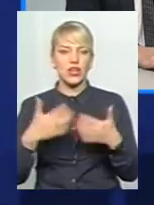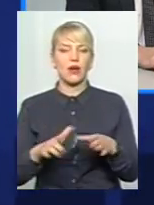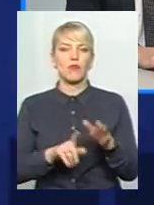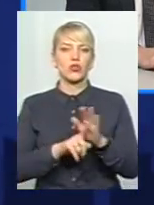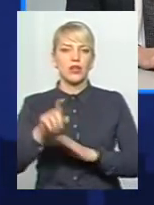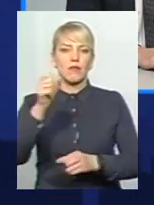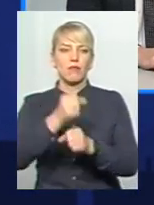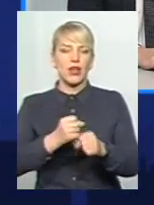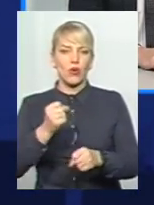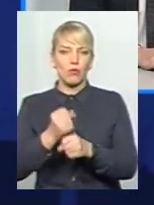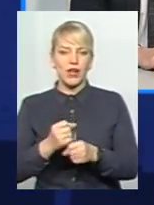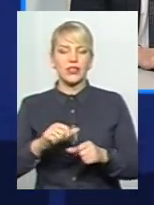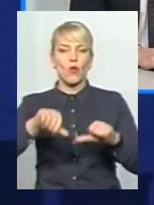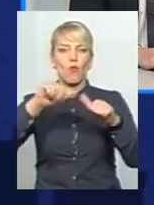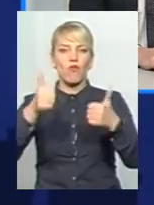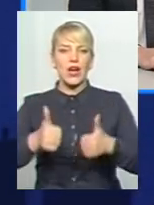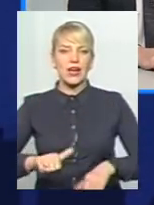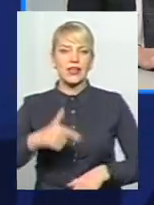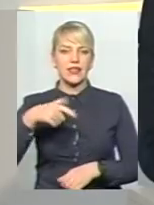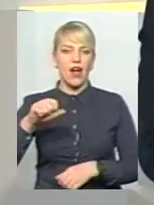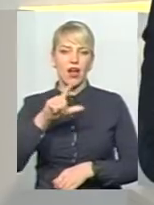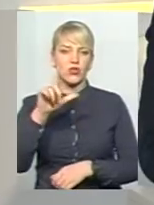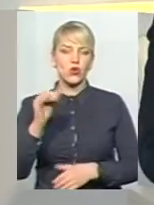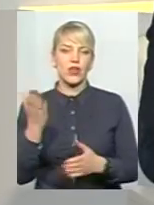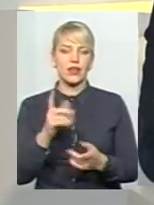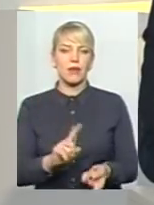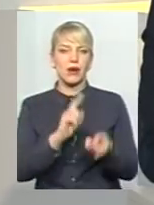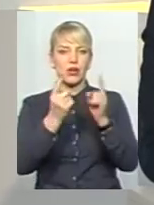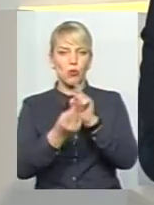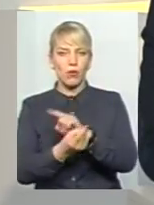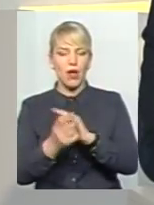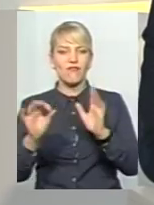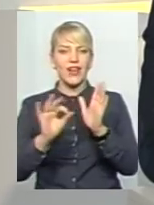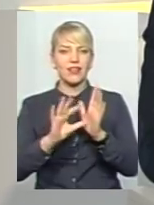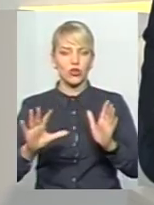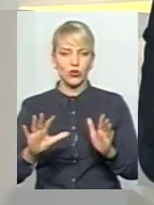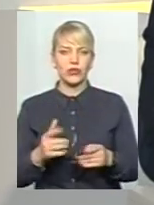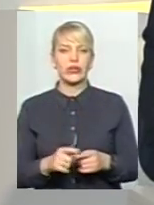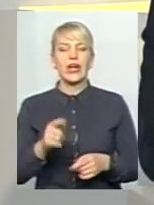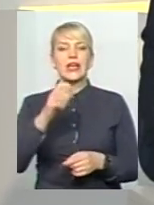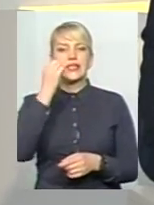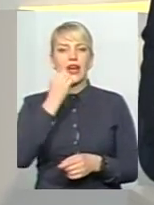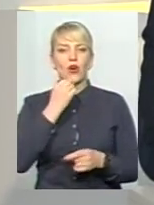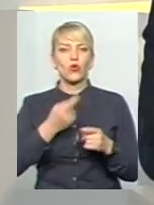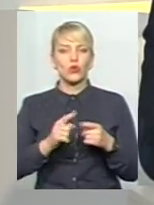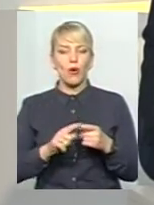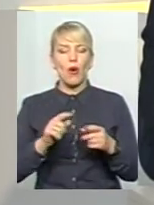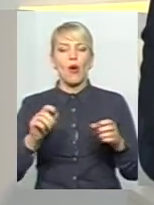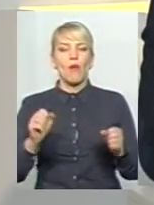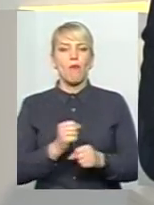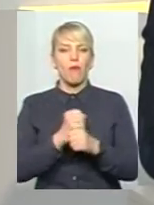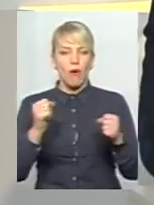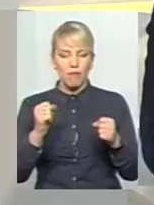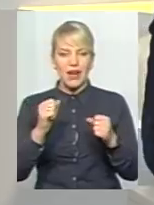переробляємо у вигляді газу, який переробляємо в електроенергію. За рахунок того, скажімо, та бомба з повільної дії, вона